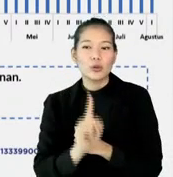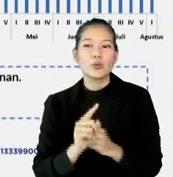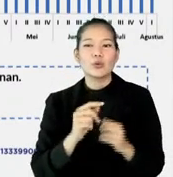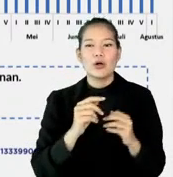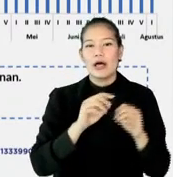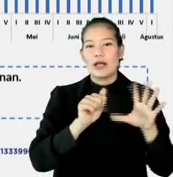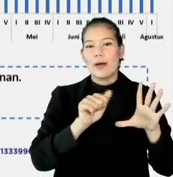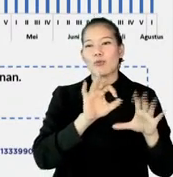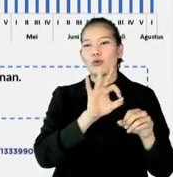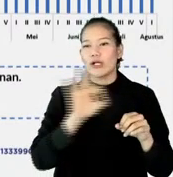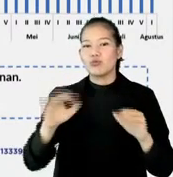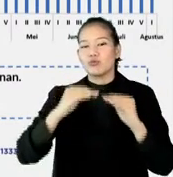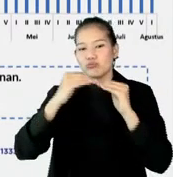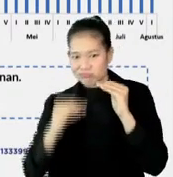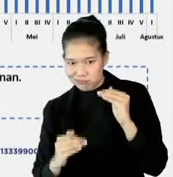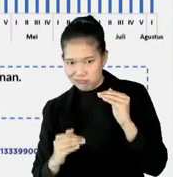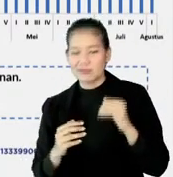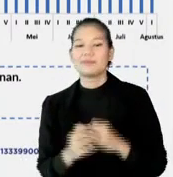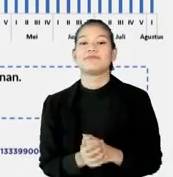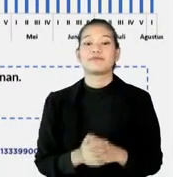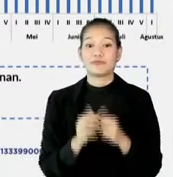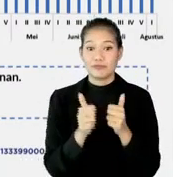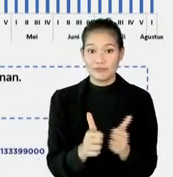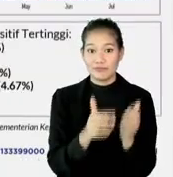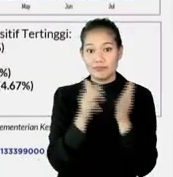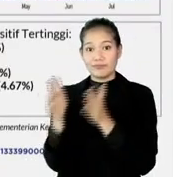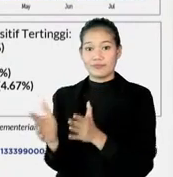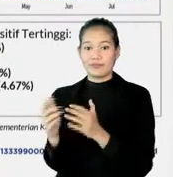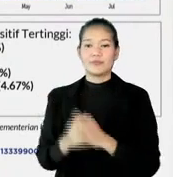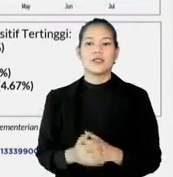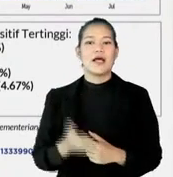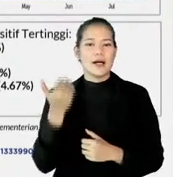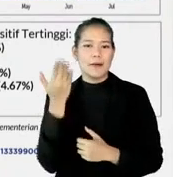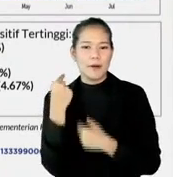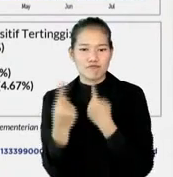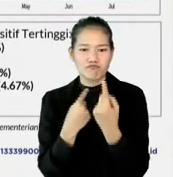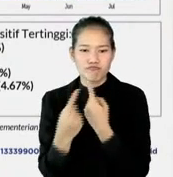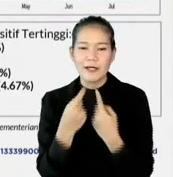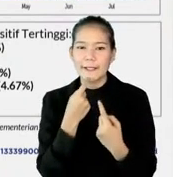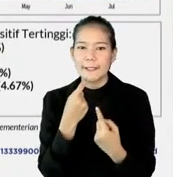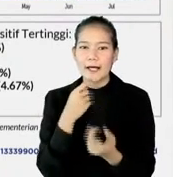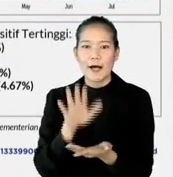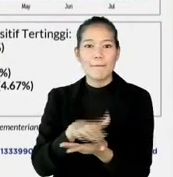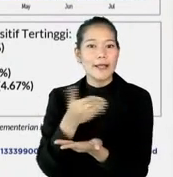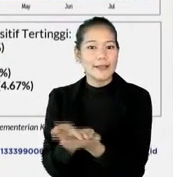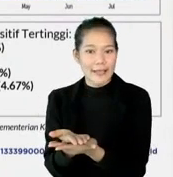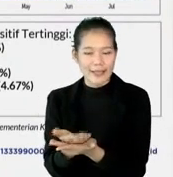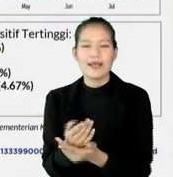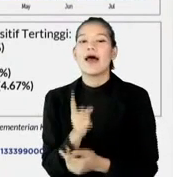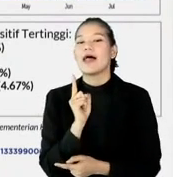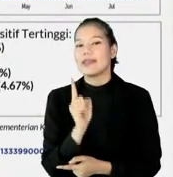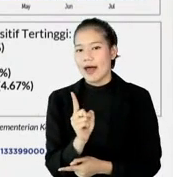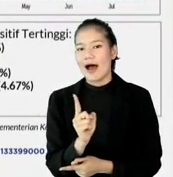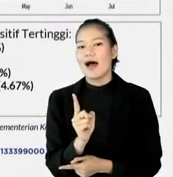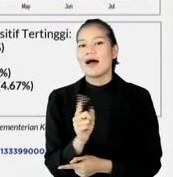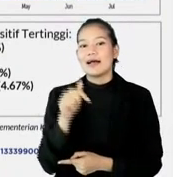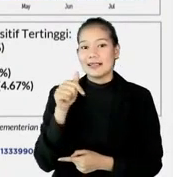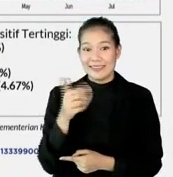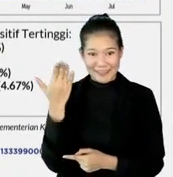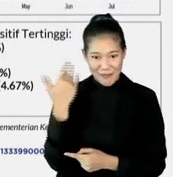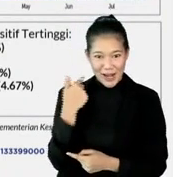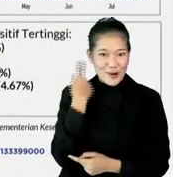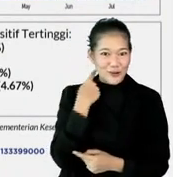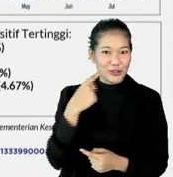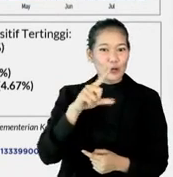dari 60 ribu kasus. Lanjut ke slide berikutnya. Kita kemarin sempat ngebahas tentang kematian dokter Lula. Maka sekarang anak dokter Lula